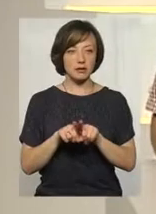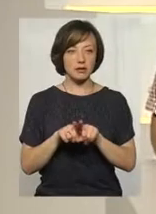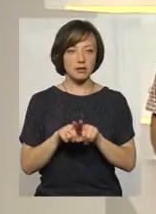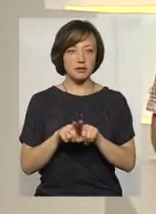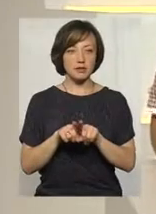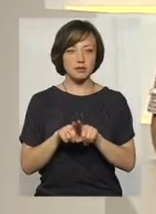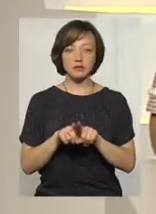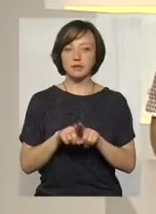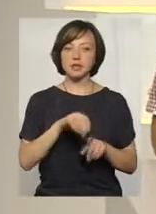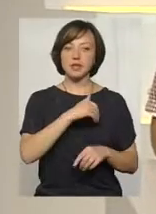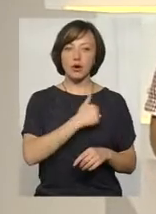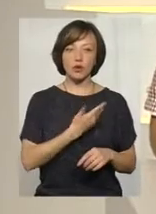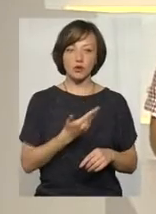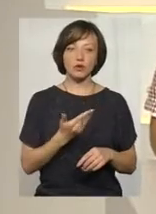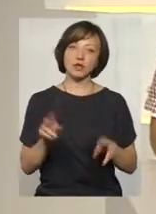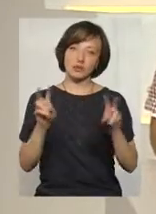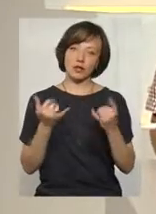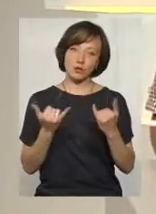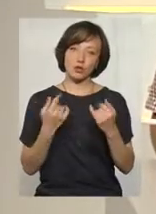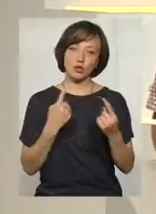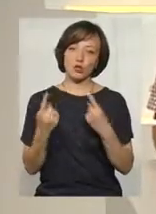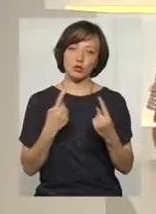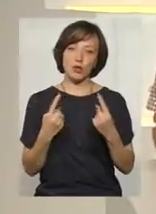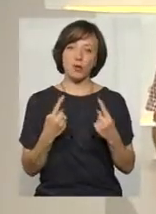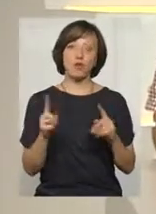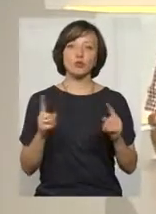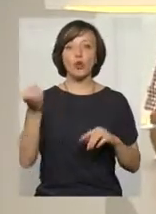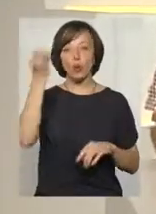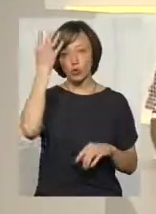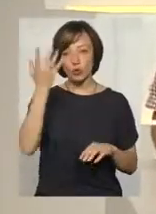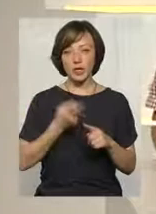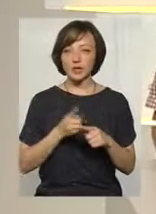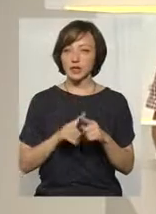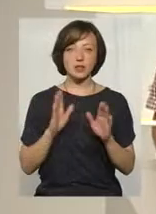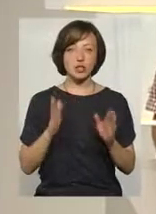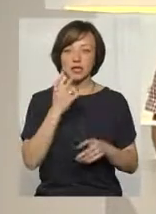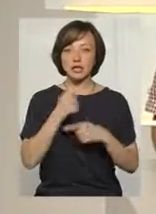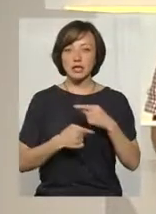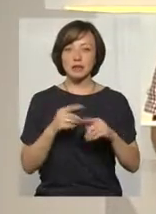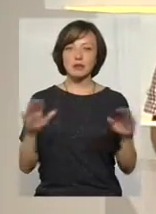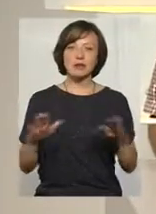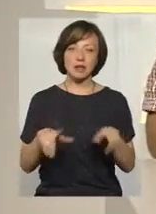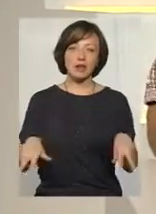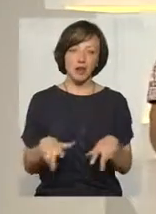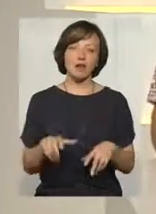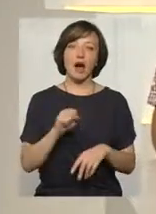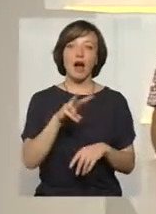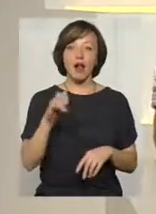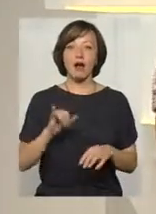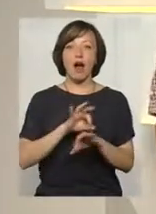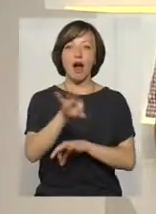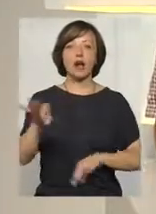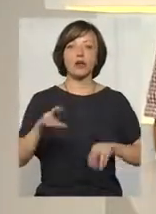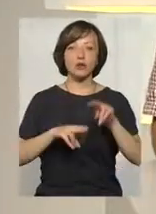назвати сьогоднішню розмову, тому що культура – це не лише традиції пісні і танці, а й архітектура